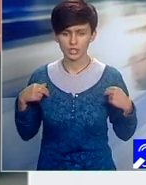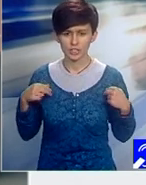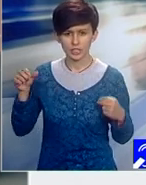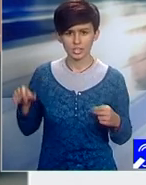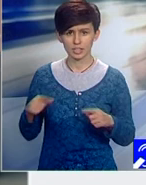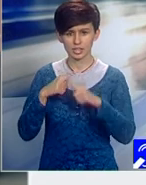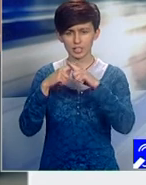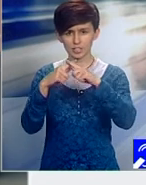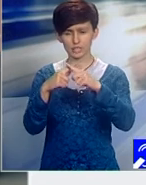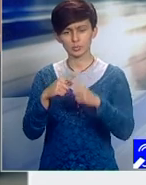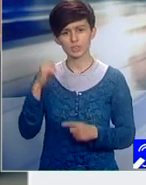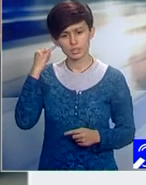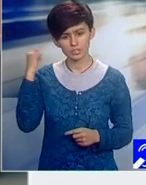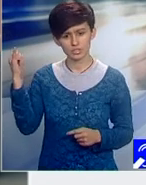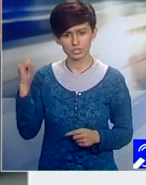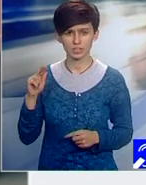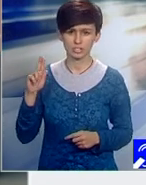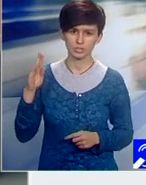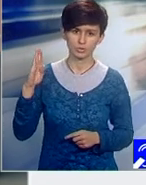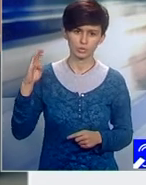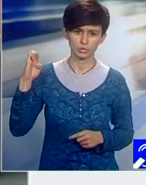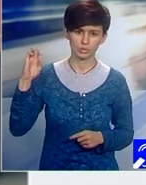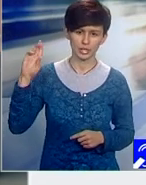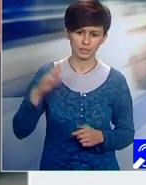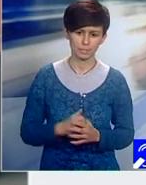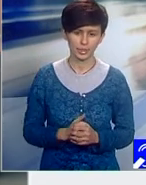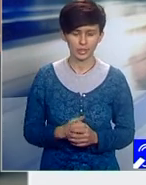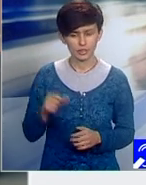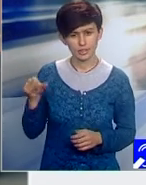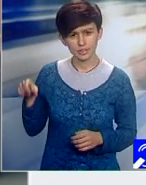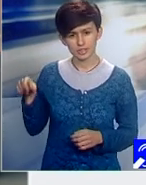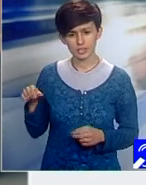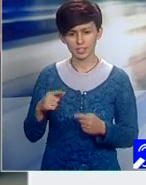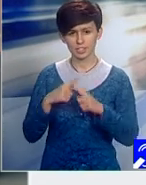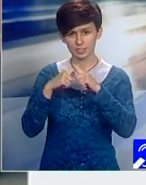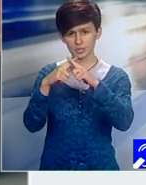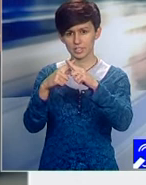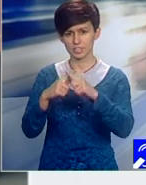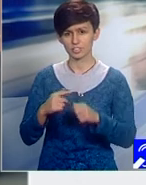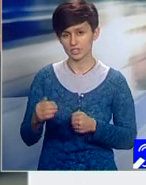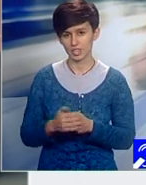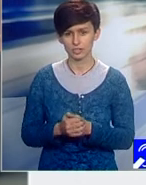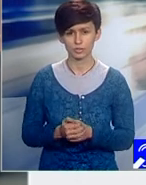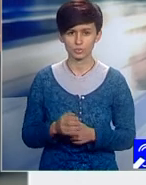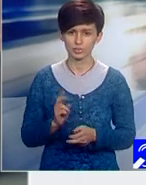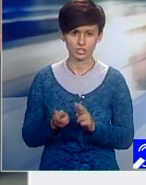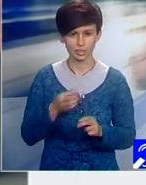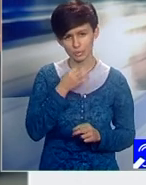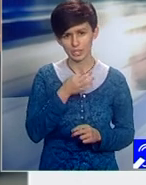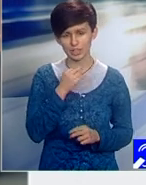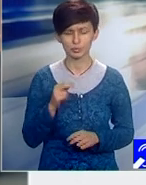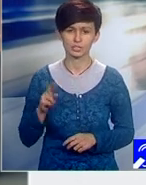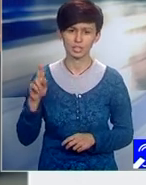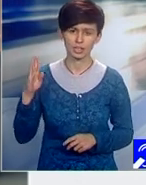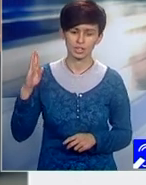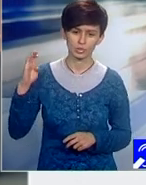conceptul Uber. Adică, taximetriștii sub acoperire, cum le-au spus. Deocamdată, instanța